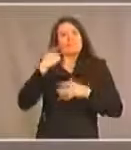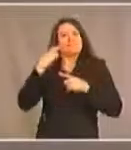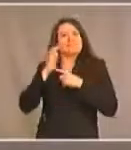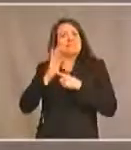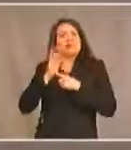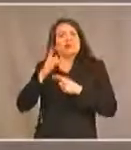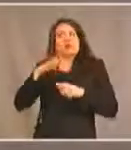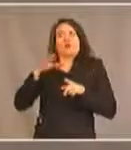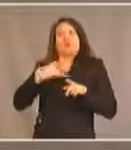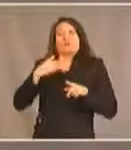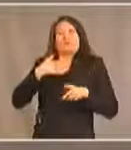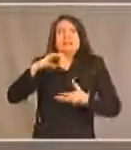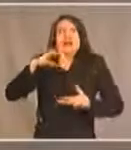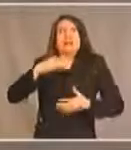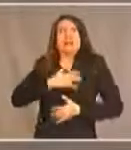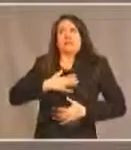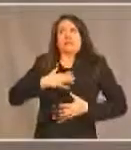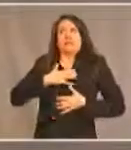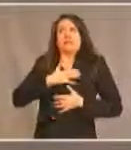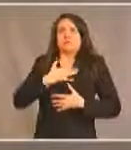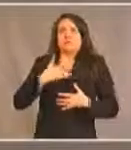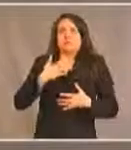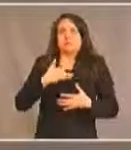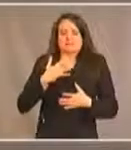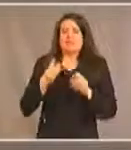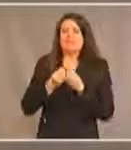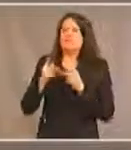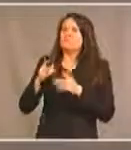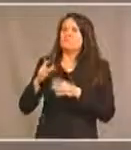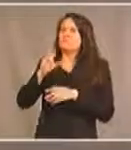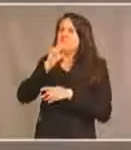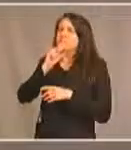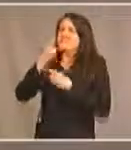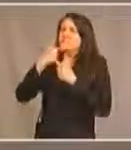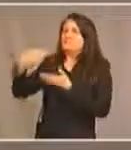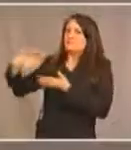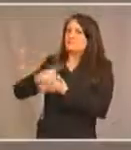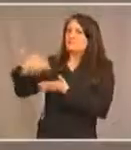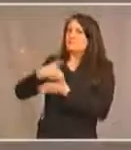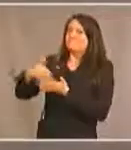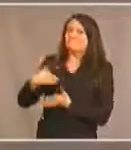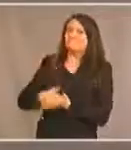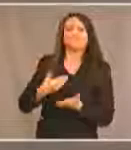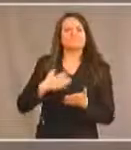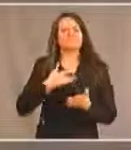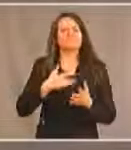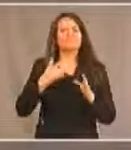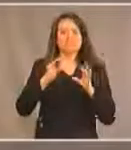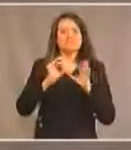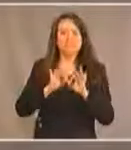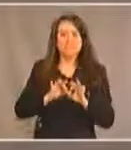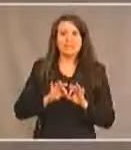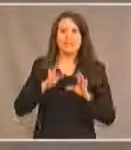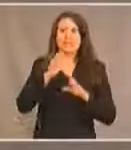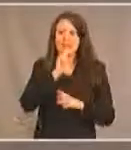une boîte. Enfin, c'est l'impression qu'on a. Je pense qu'il nous incombe de trouver une meilleure façon